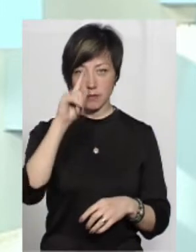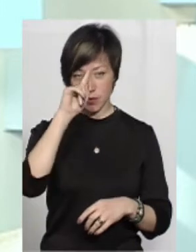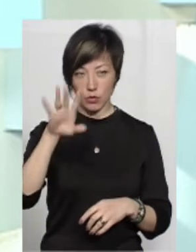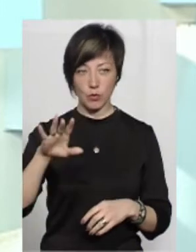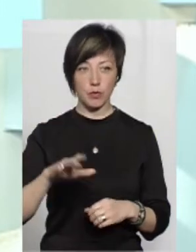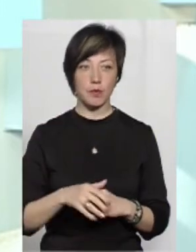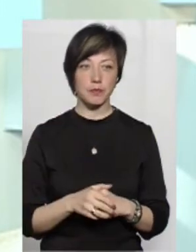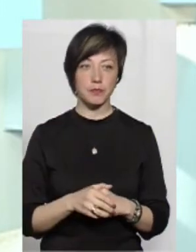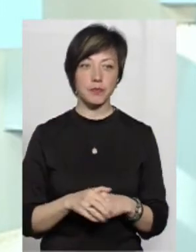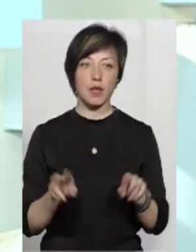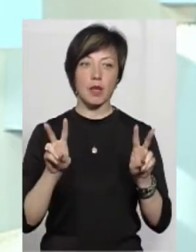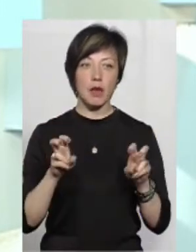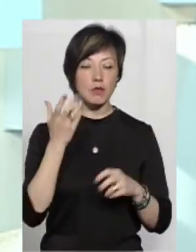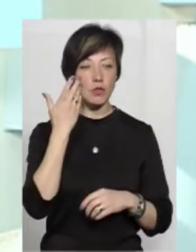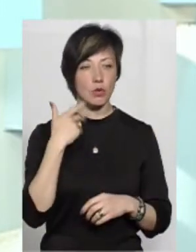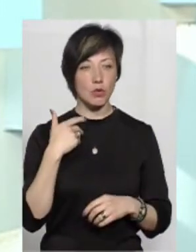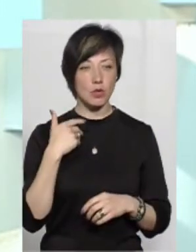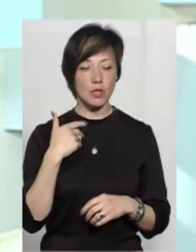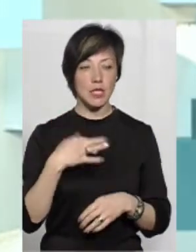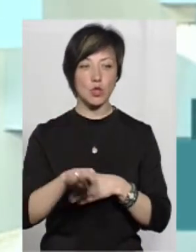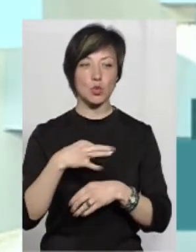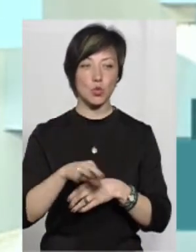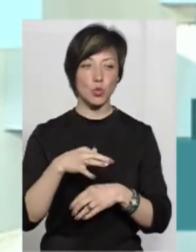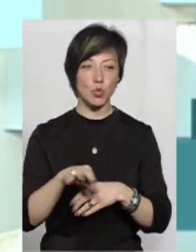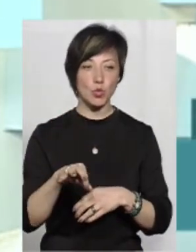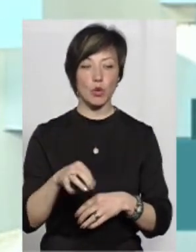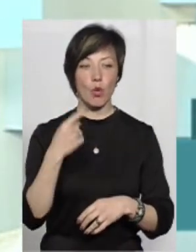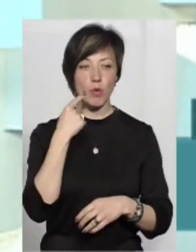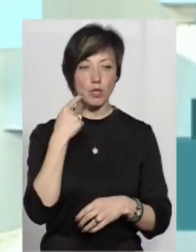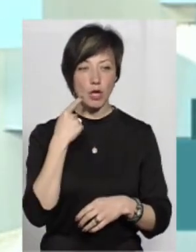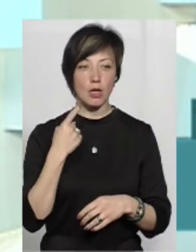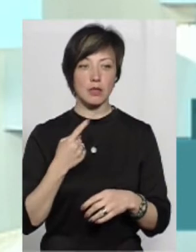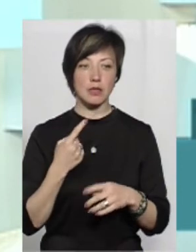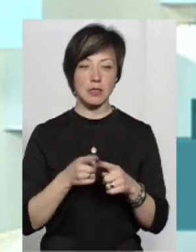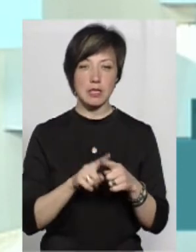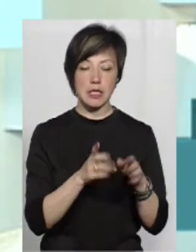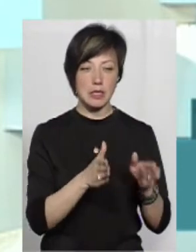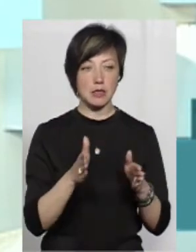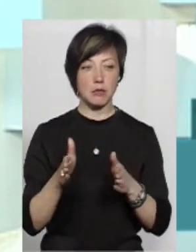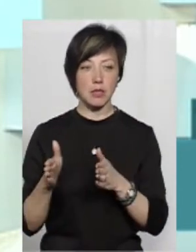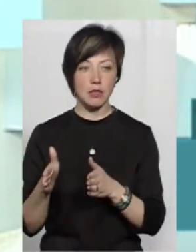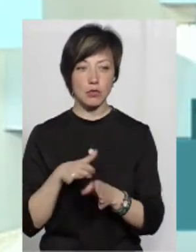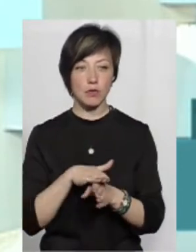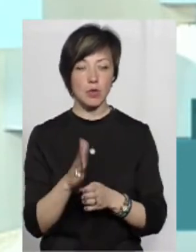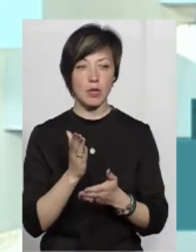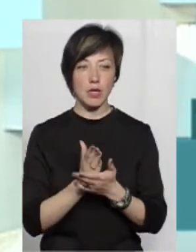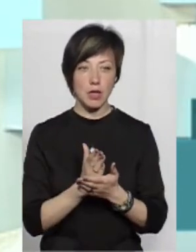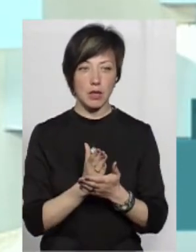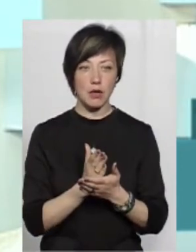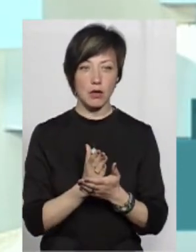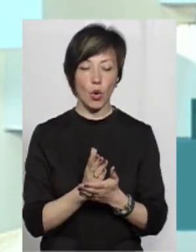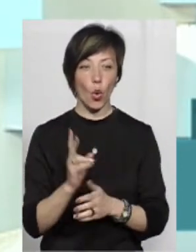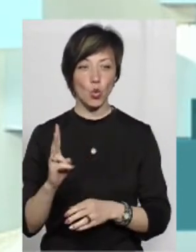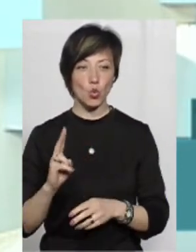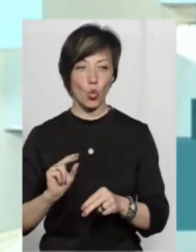відомі явища, коли цькують дітей, коли ображають, коли це відбувається систематично, коли є булер той,